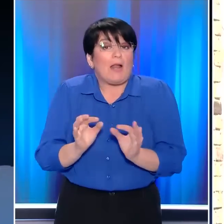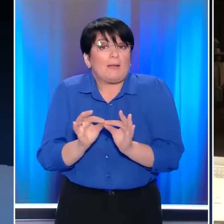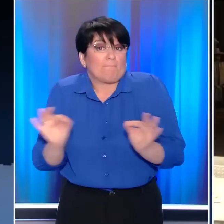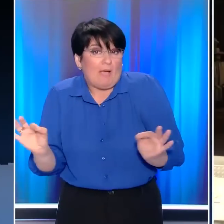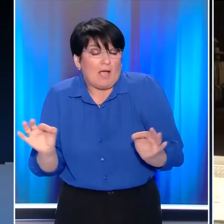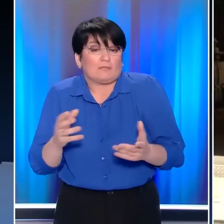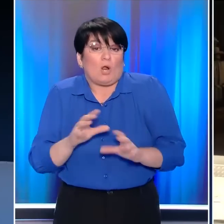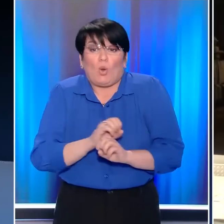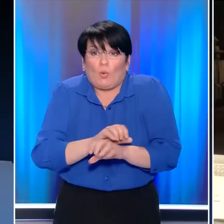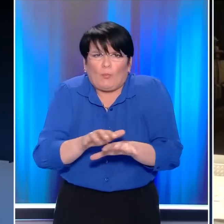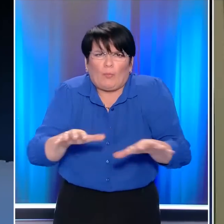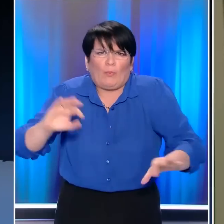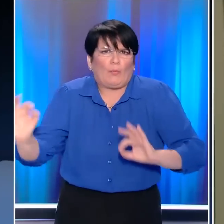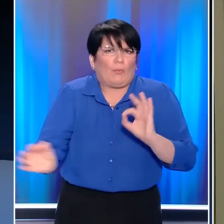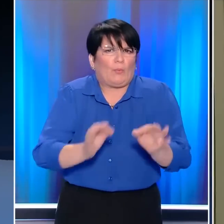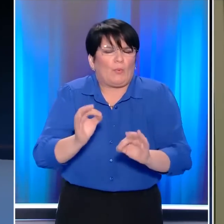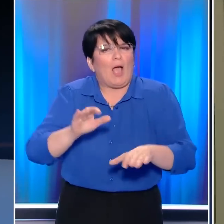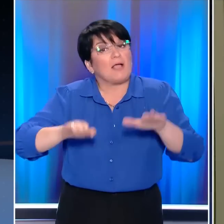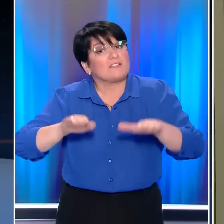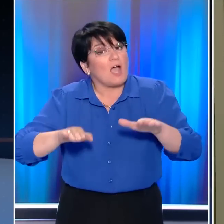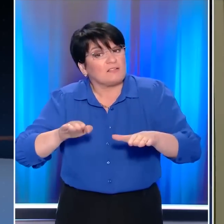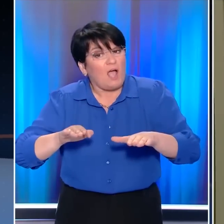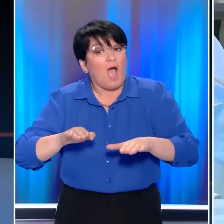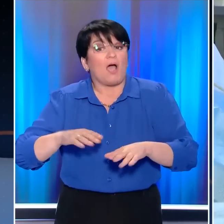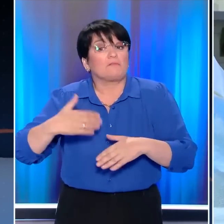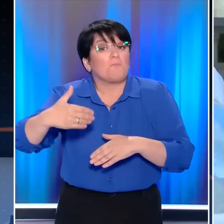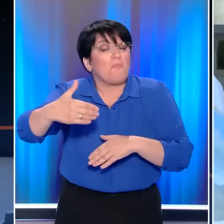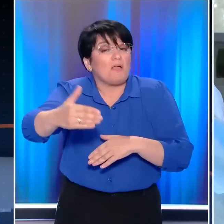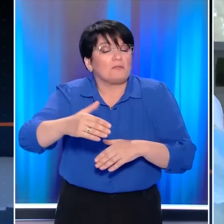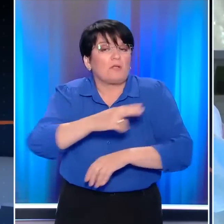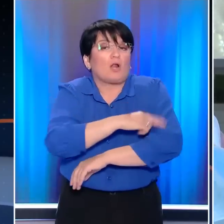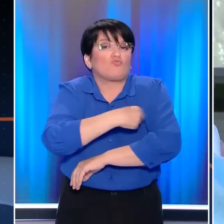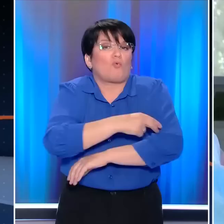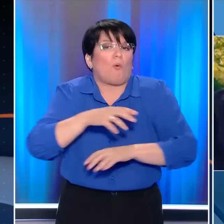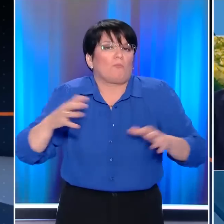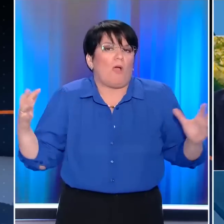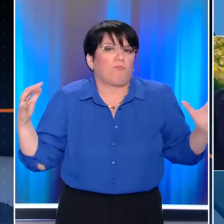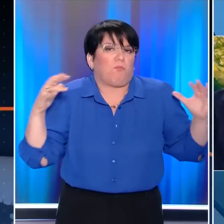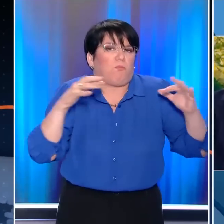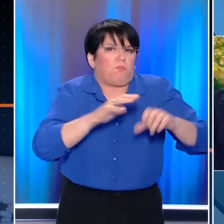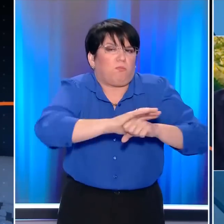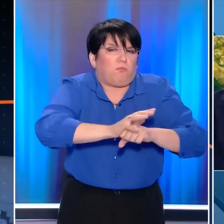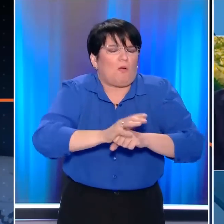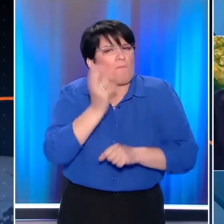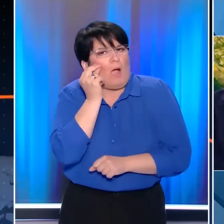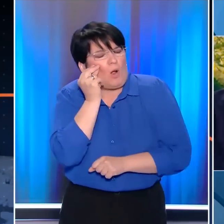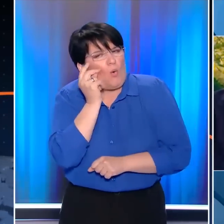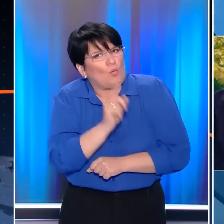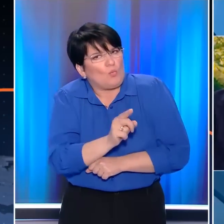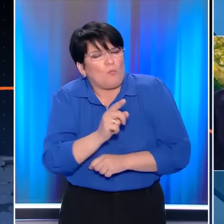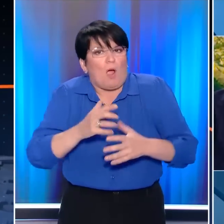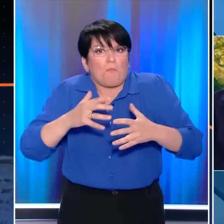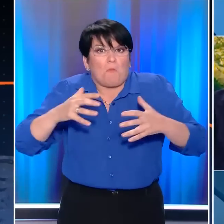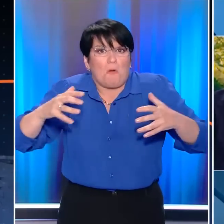διαχείριση της διασποράς της πανδημίας, θα εξαρτηθεί από το κατά πόσο θα πιεστεί το σύστημα υγείας. Το παρακολουθούμε. Εάν η